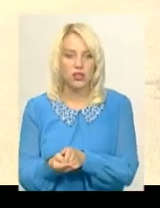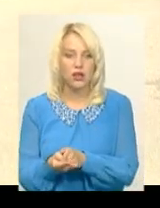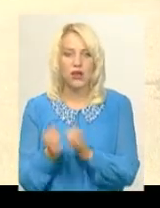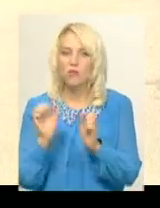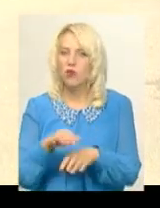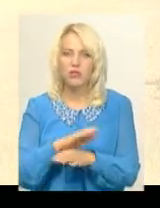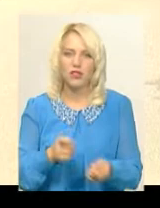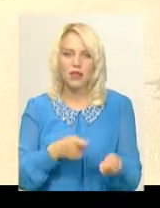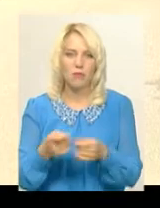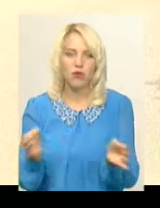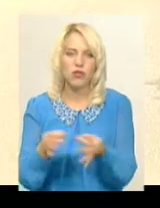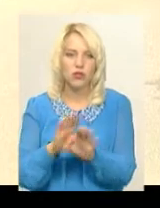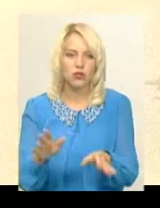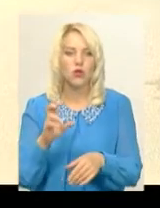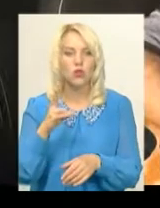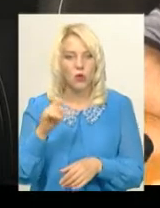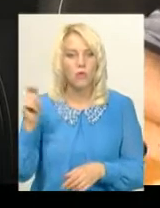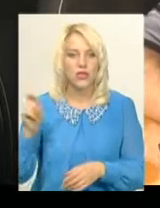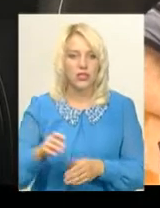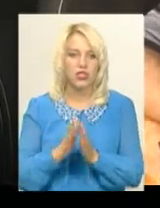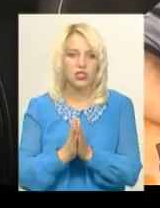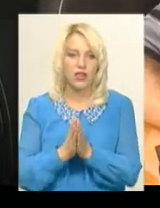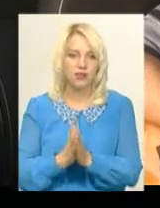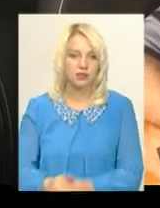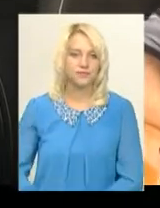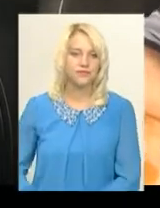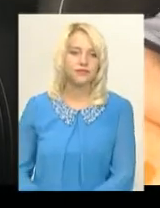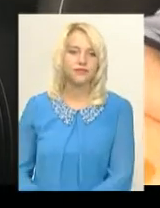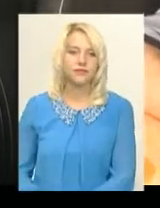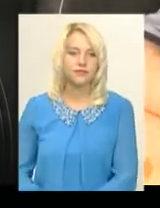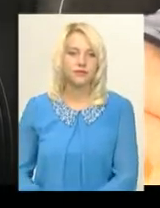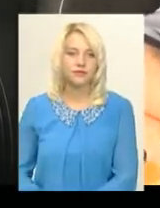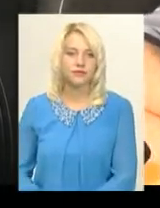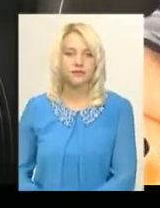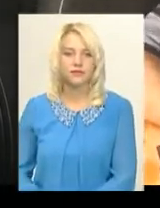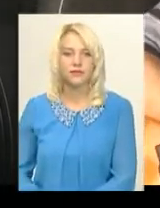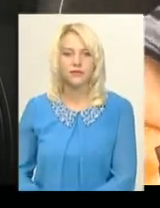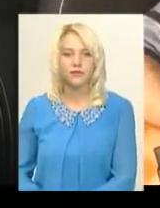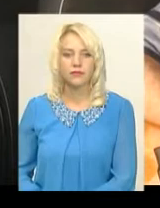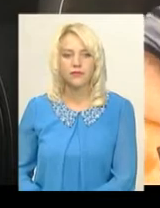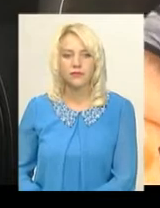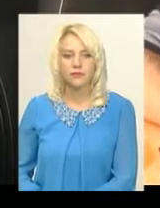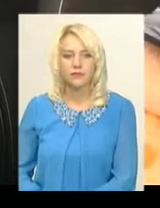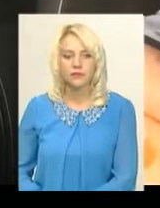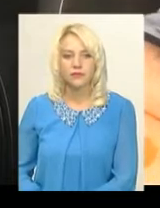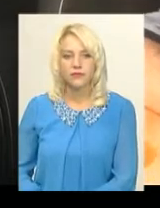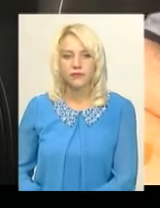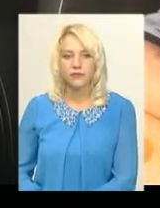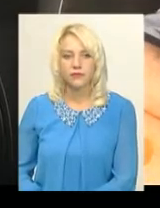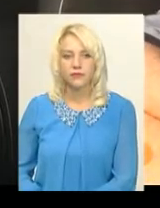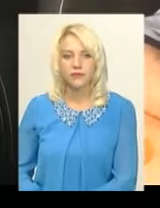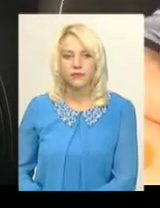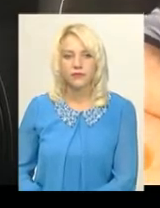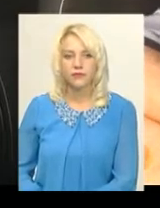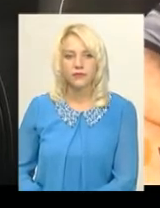Можете і не привозити нічого, але приїжджайте». «Котру годину дружимо в дорозі, вже кілометри